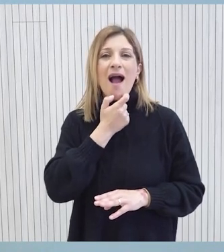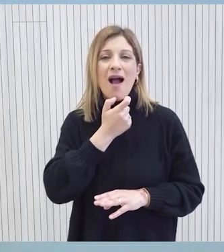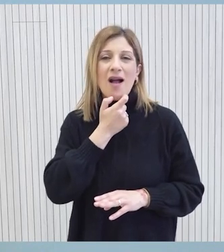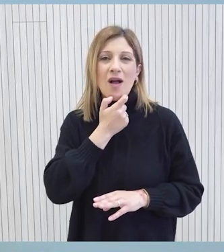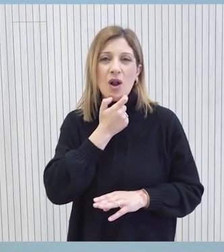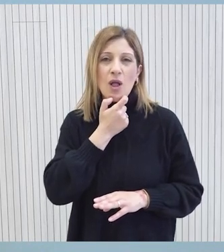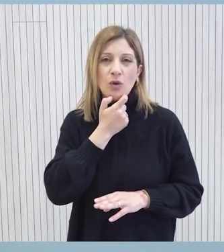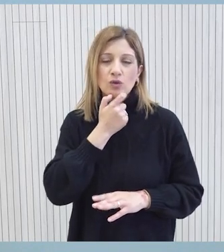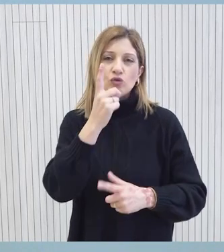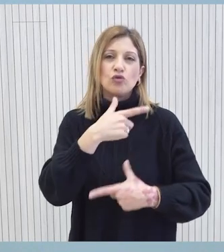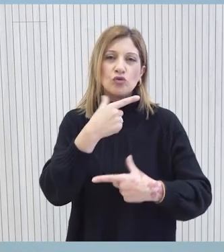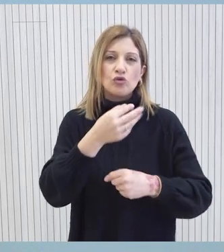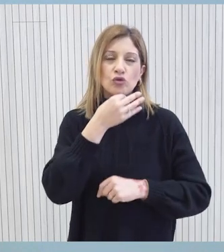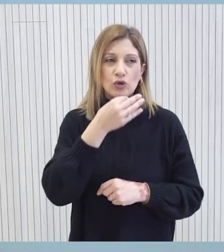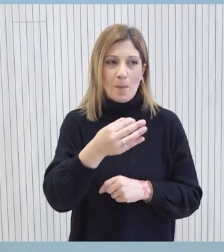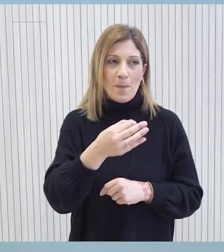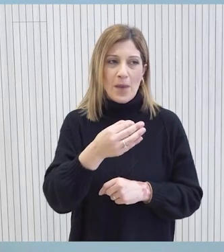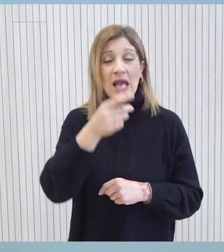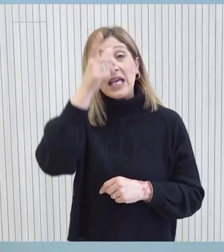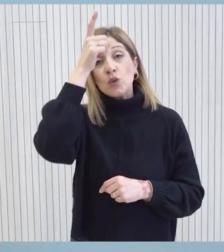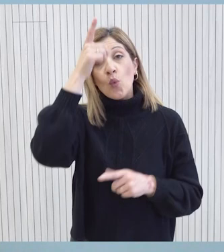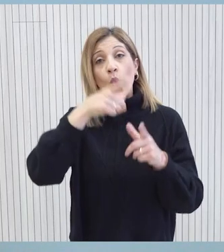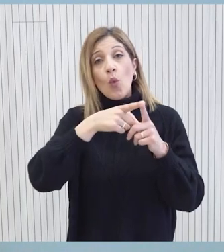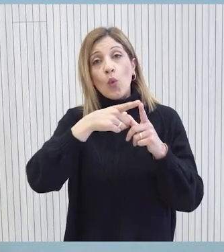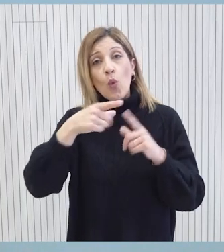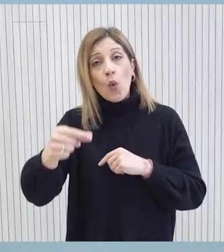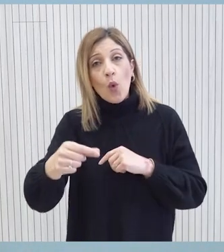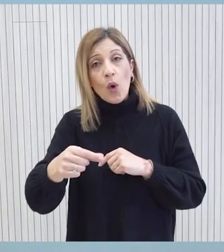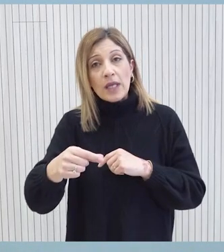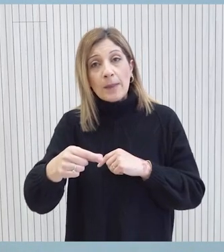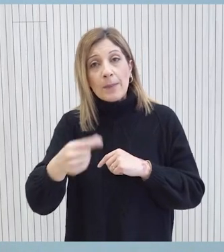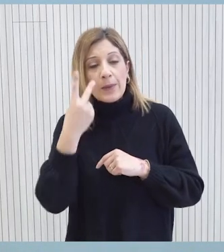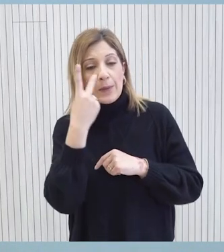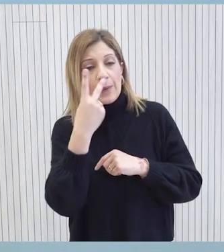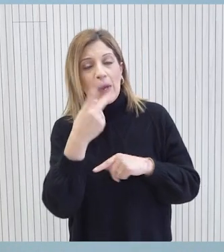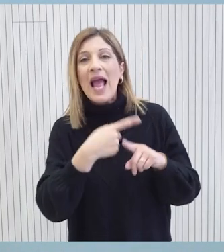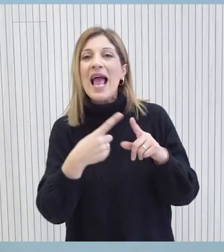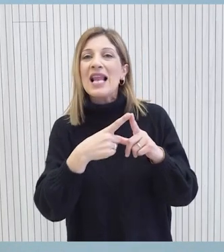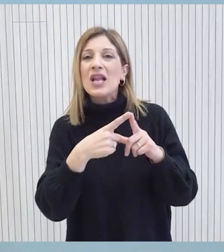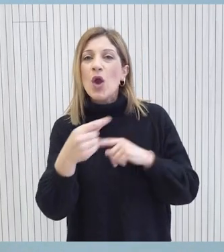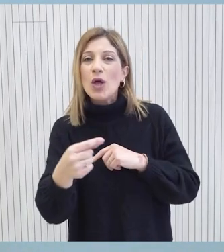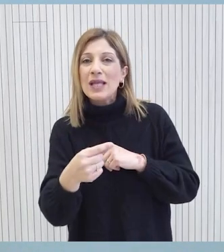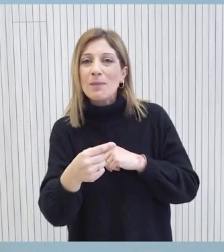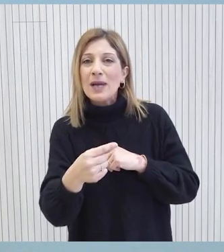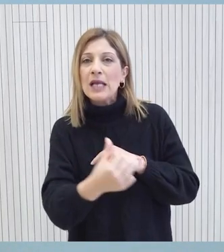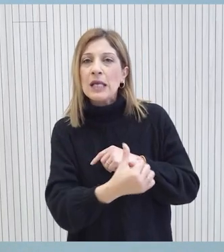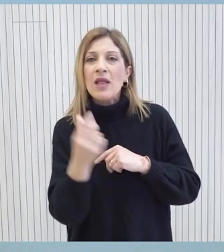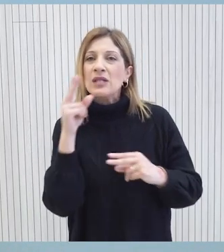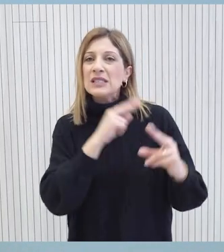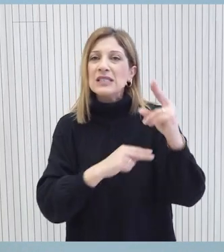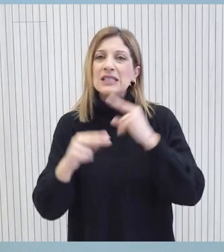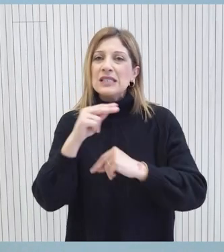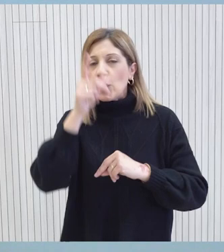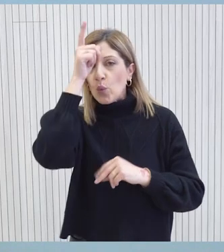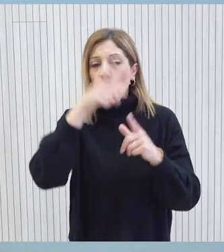στην Καθημερινή, λέει ότι οι κοκύπροι φέρνουν κίνητρα από την Ελληνοκύπρια Κύπρο να αντιστρέψουν στις τέσσερες συνομιλίες.